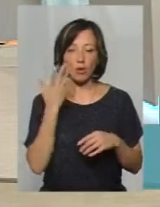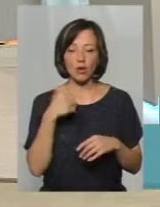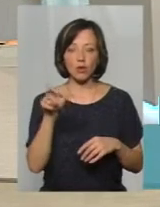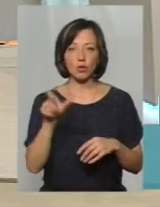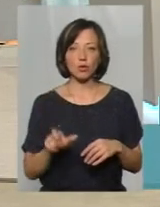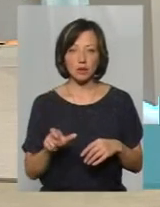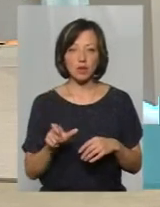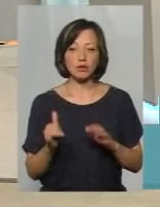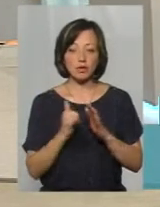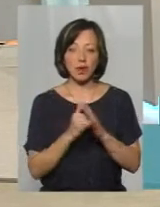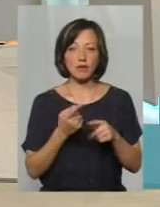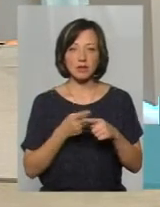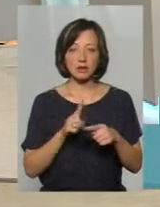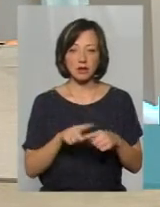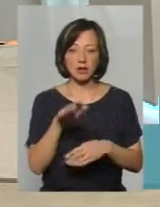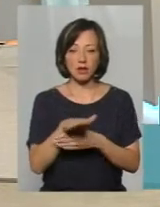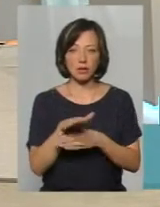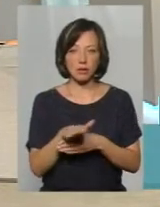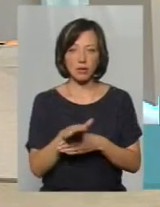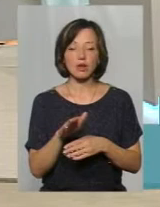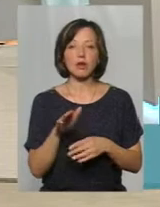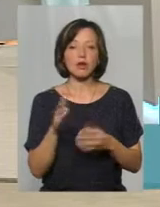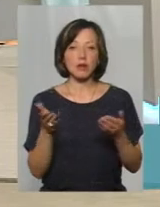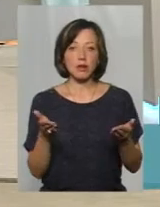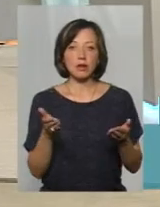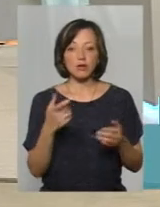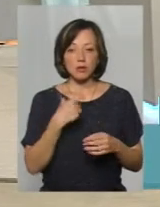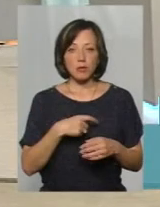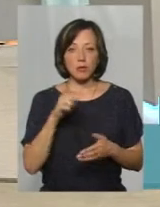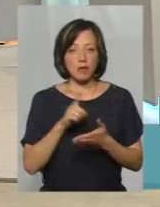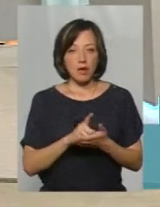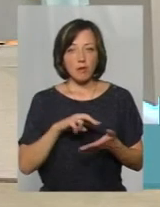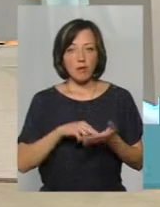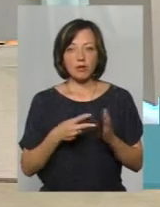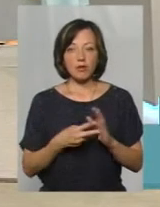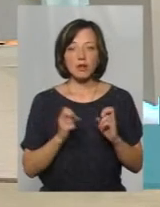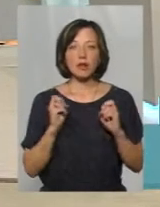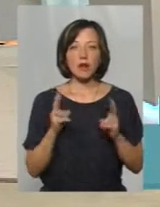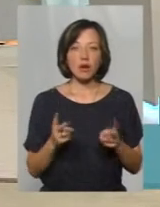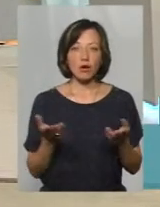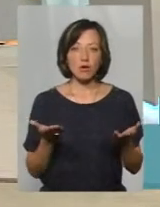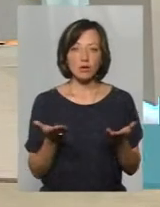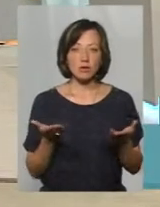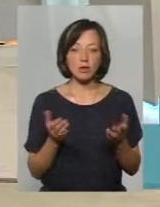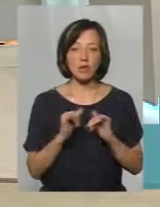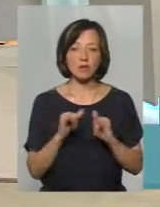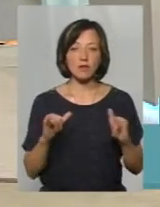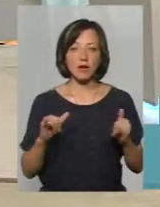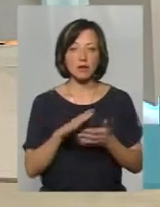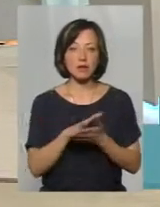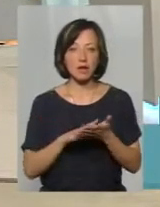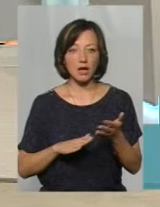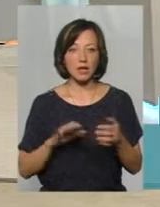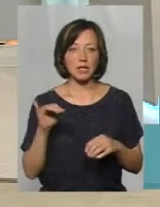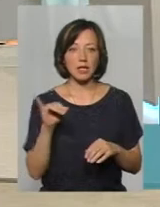людина розміщала тут бізнес, вона собі мала планувати якось розвиватись далі,